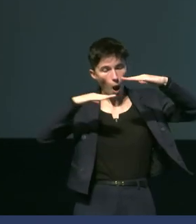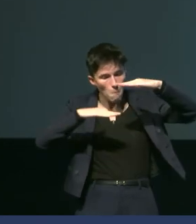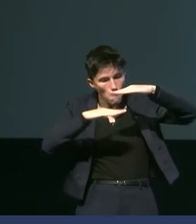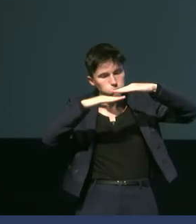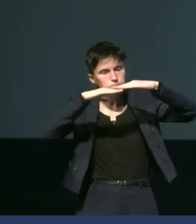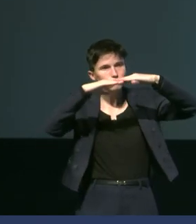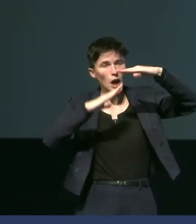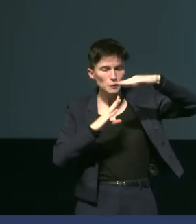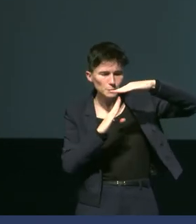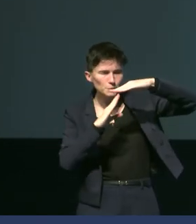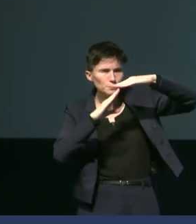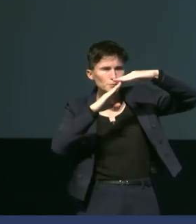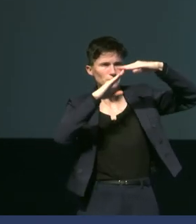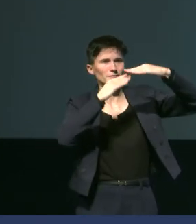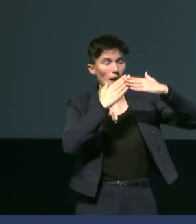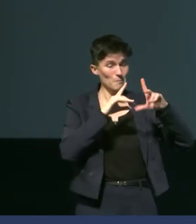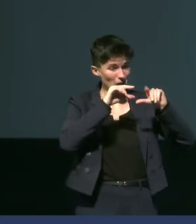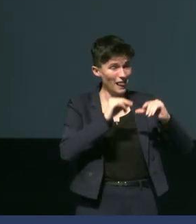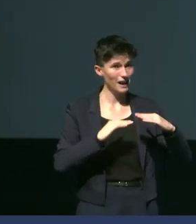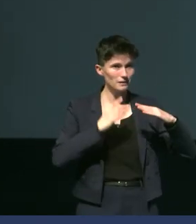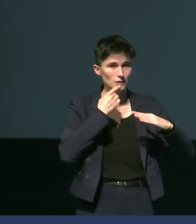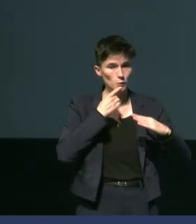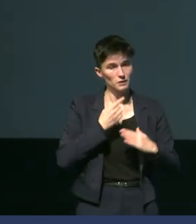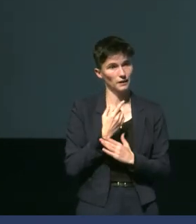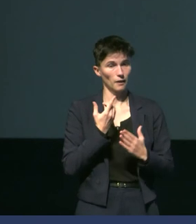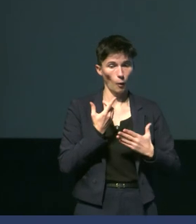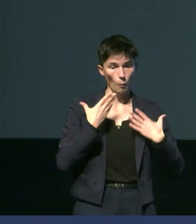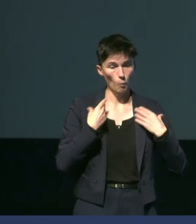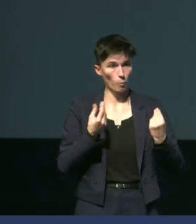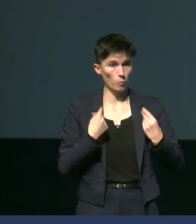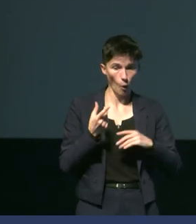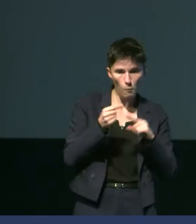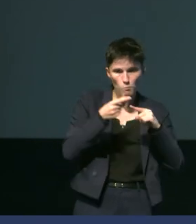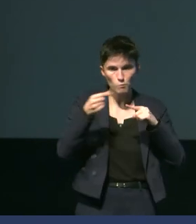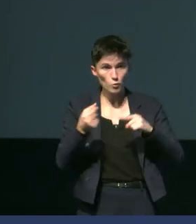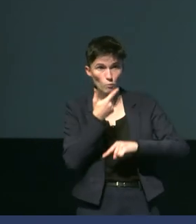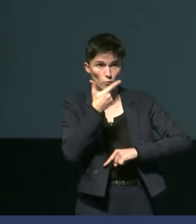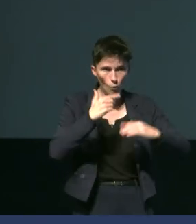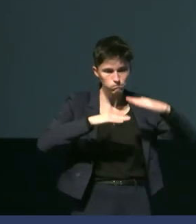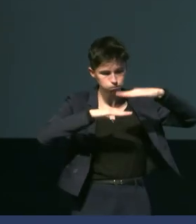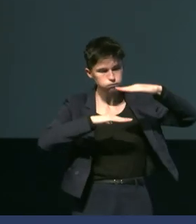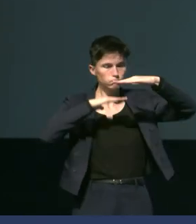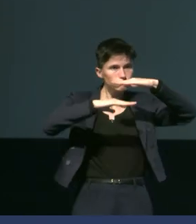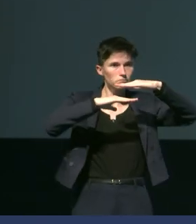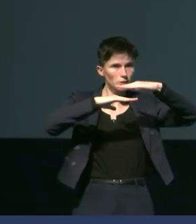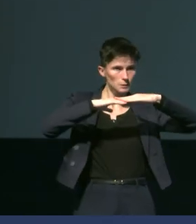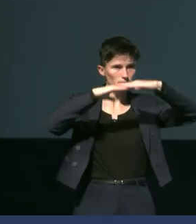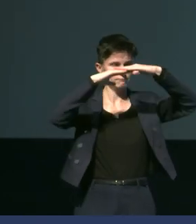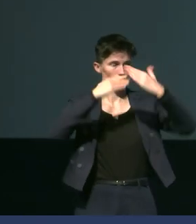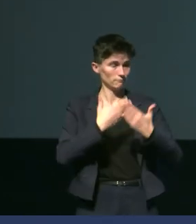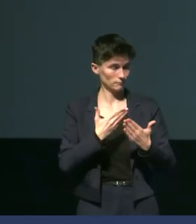les anciennes plumes sont toujours là. En fait, il va venir cumuler deux couches de plumes. Et au fur et à mesure, une fois que